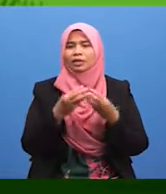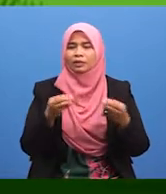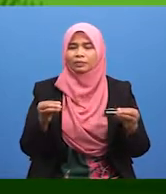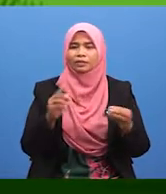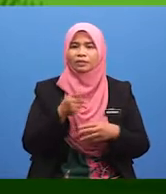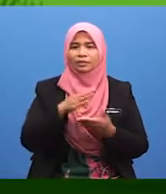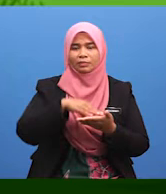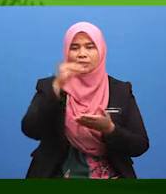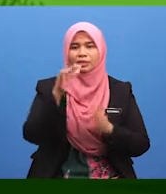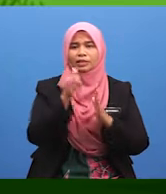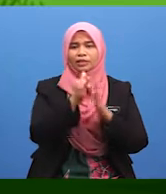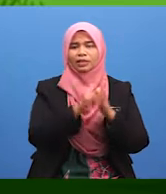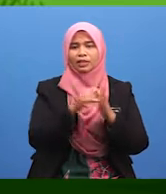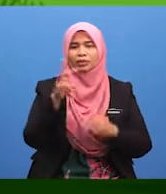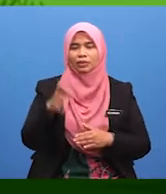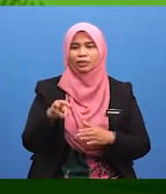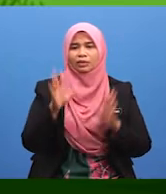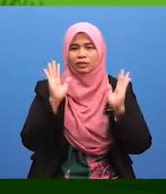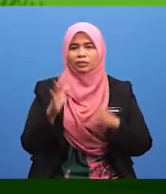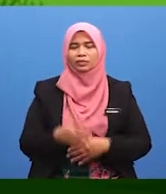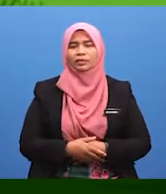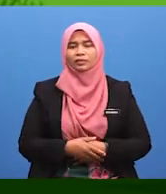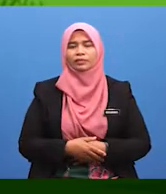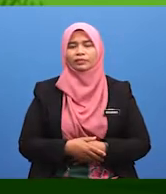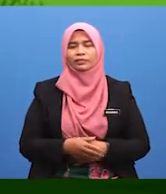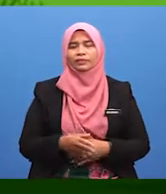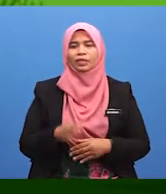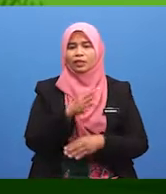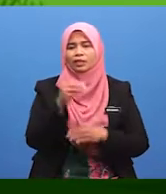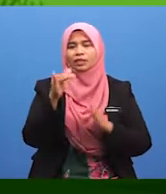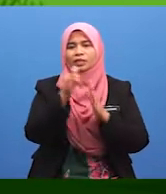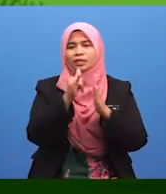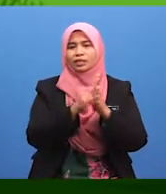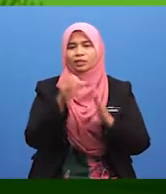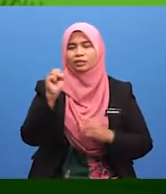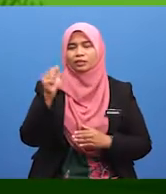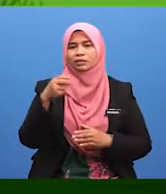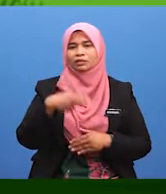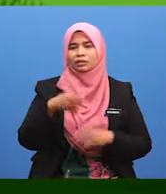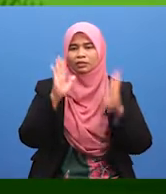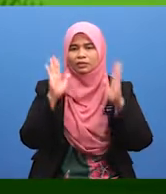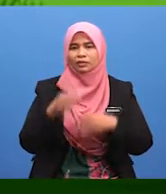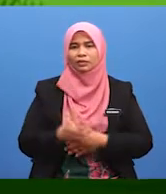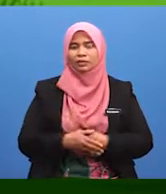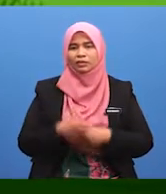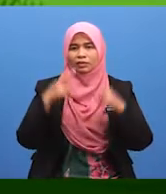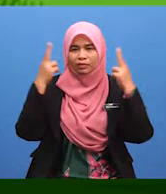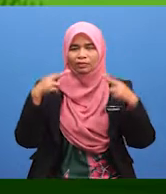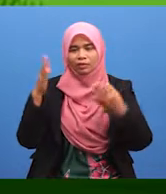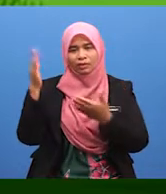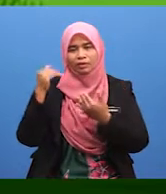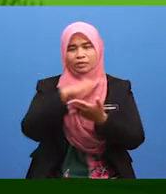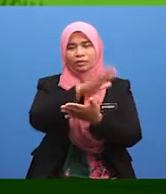selesai kita mempelajari syarat wajib solat dan syarat solat. Ustaz harap semua murid